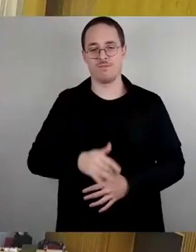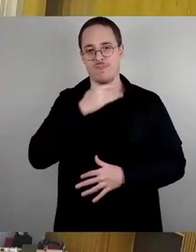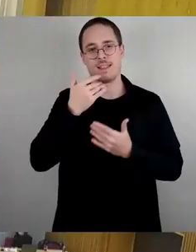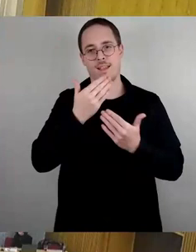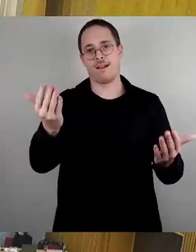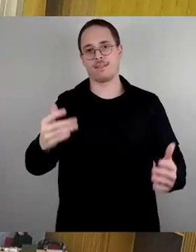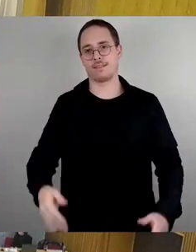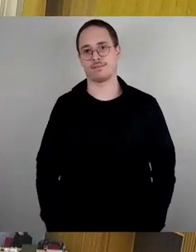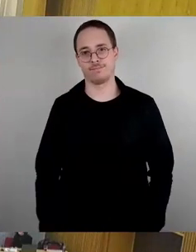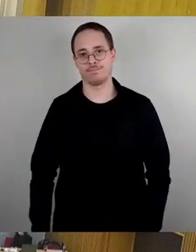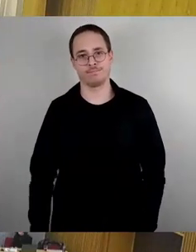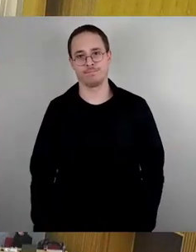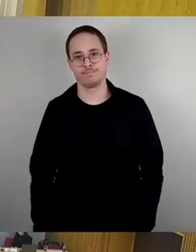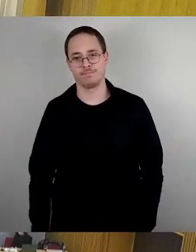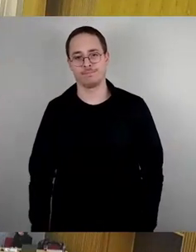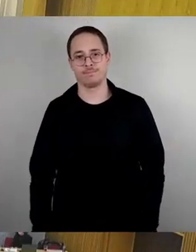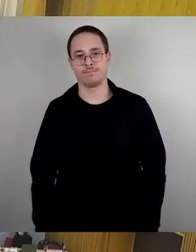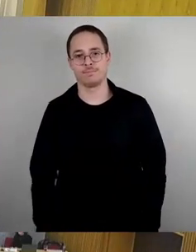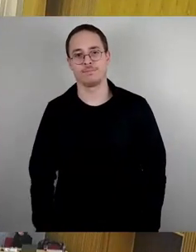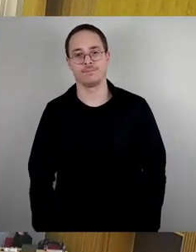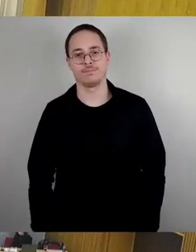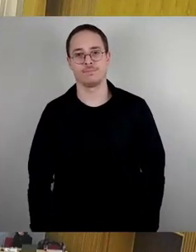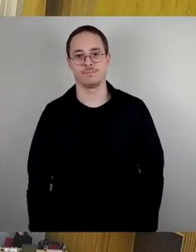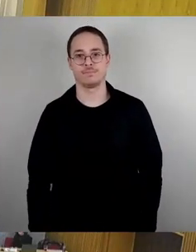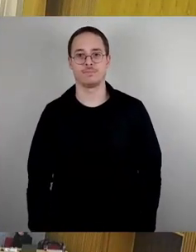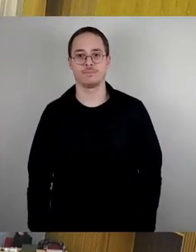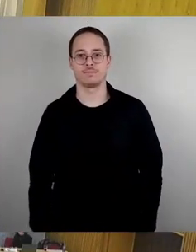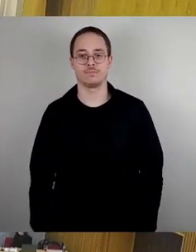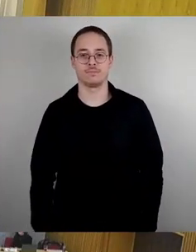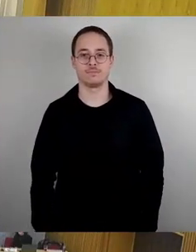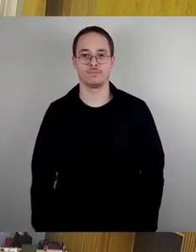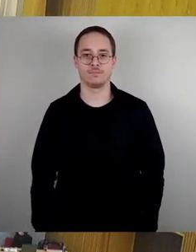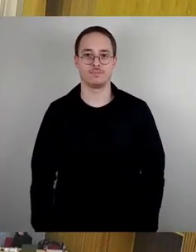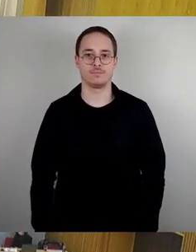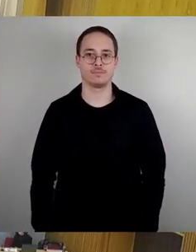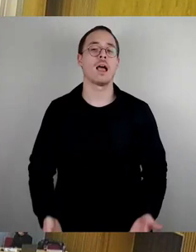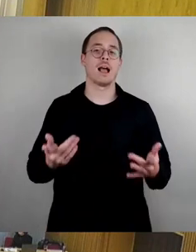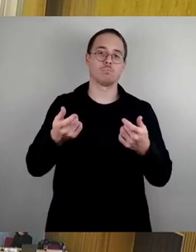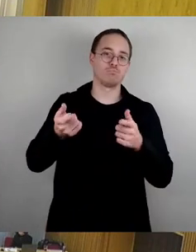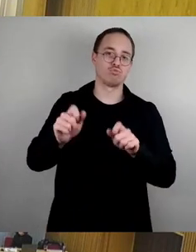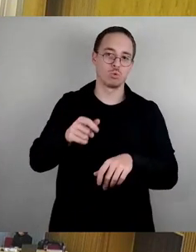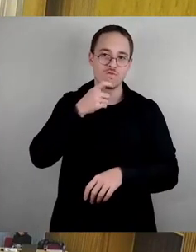Okay, weiter Redner sehe ich, ach so, Schlusswort, genau, Herr Trefs.